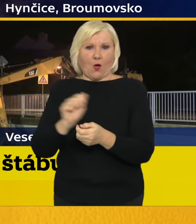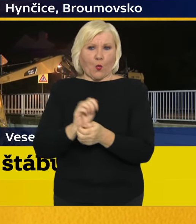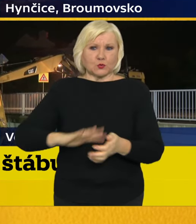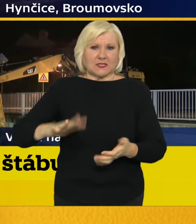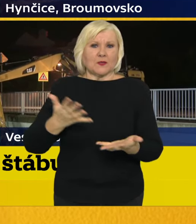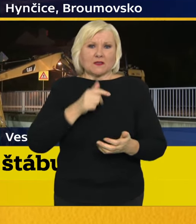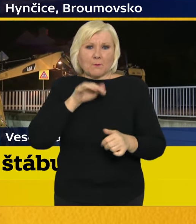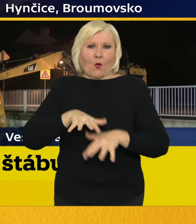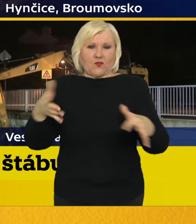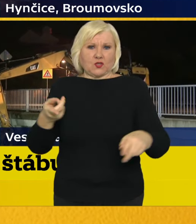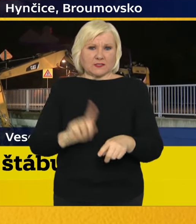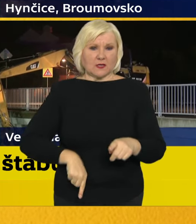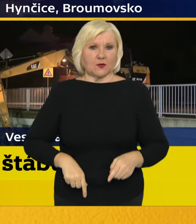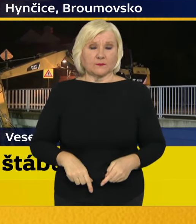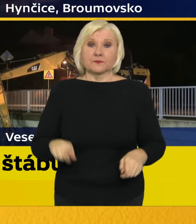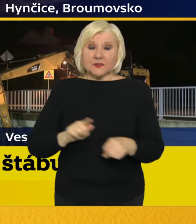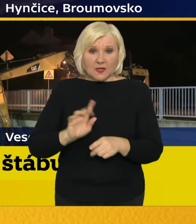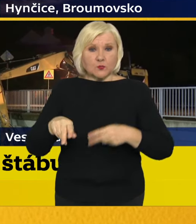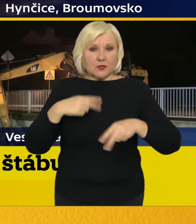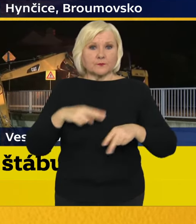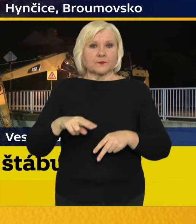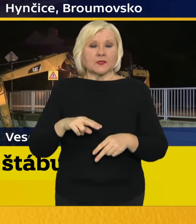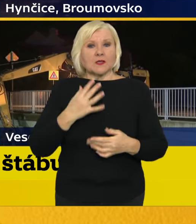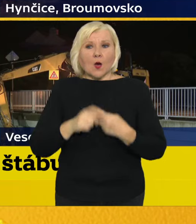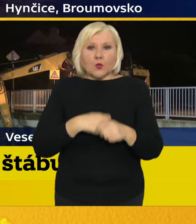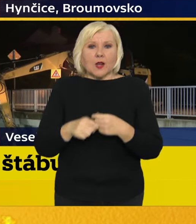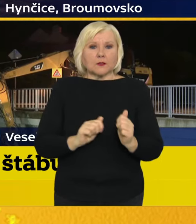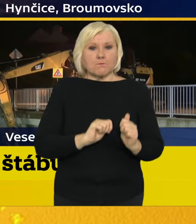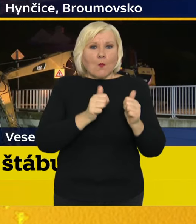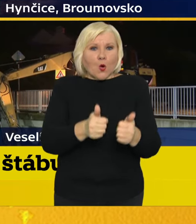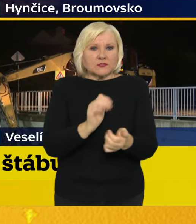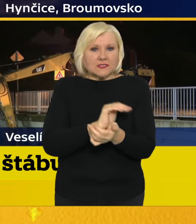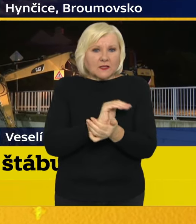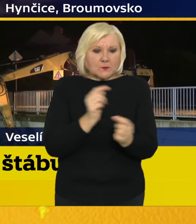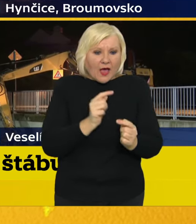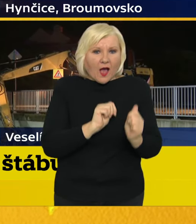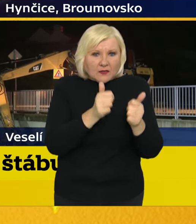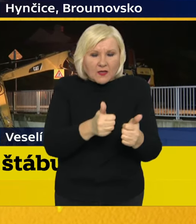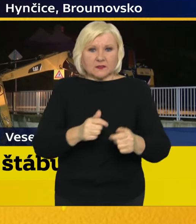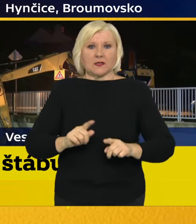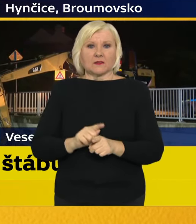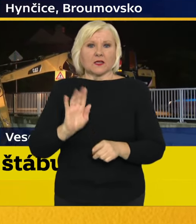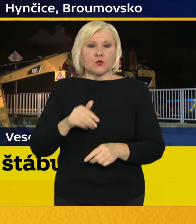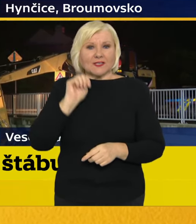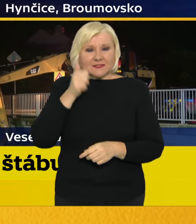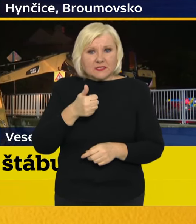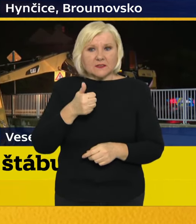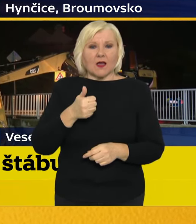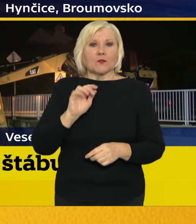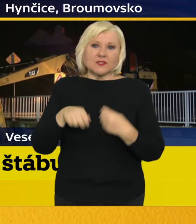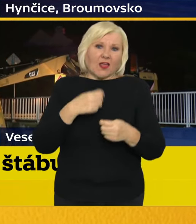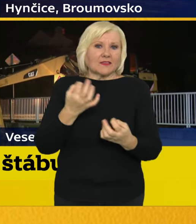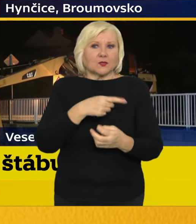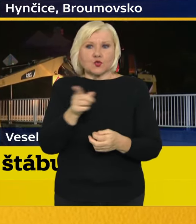také debatovat o možnosti využití mostních provizorí. Budeme mít už zítra základní prověrku některých mostů, které mohly